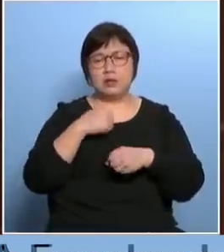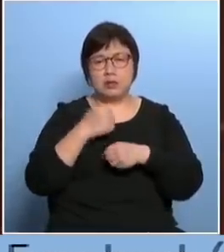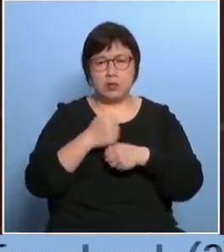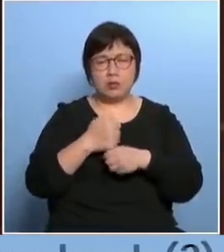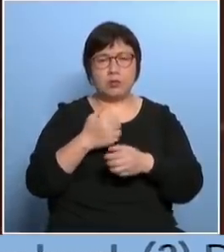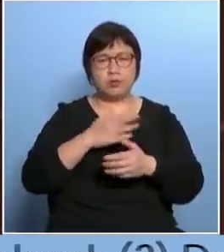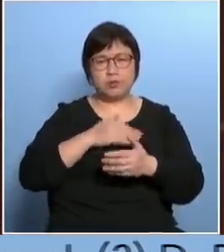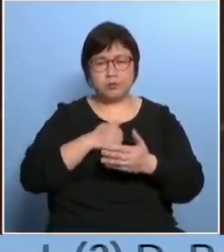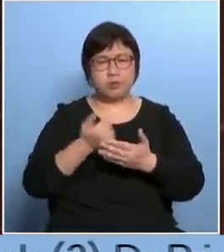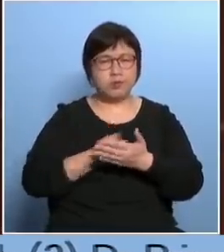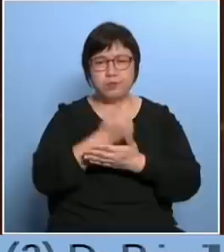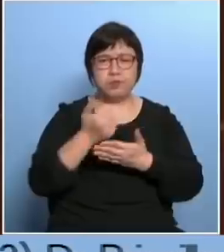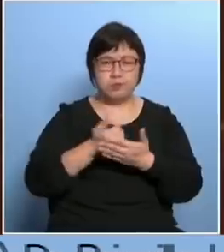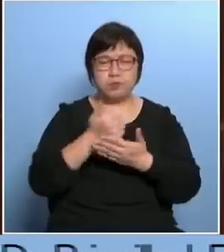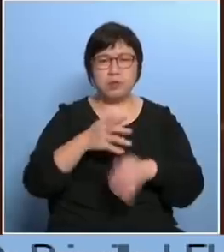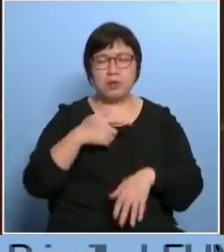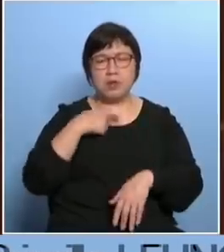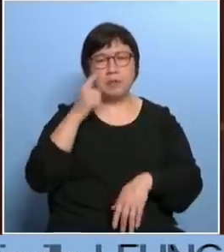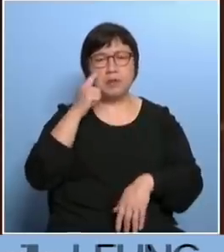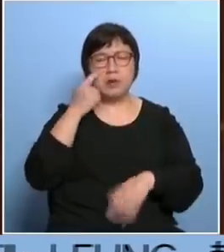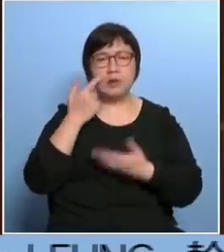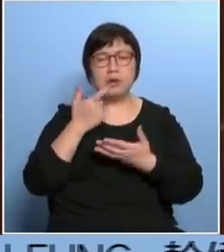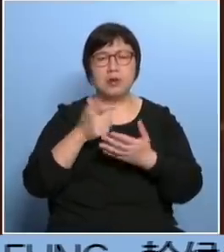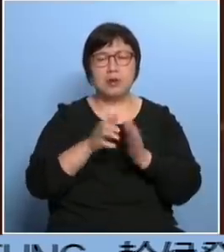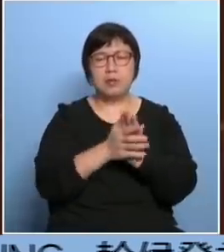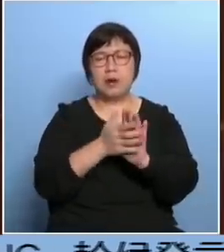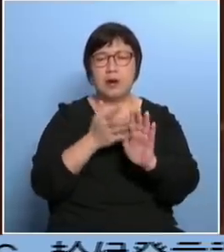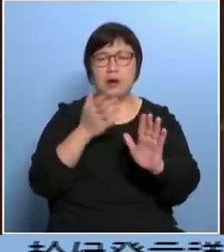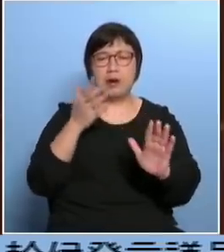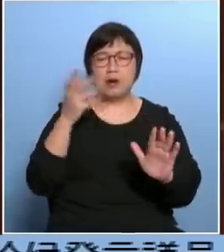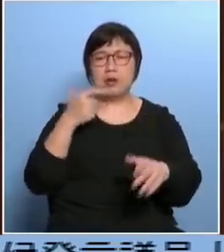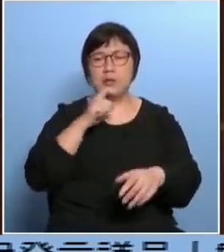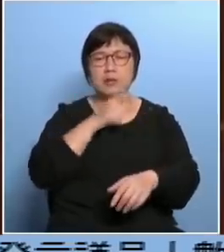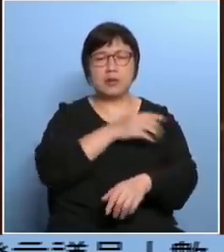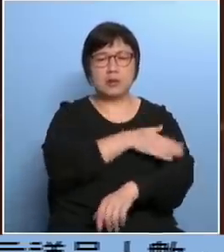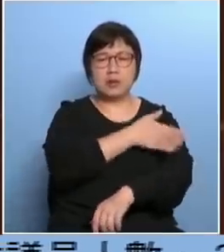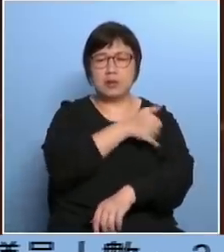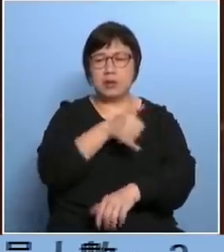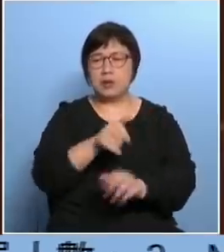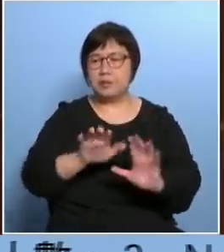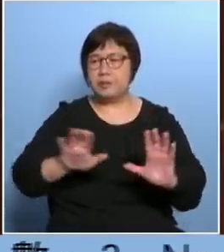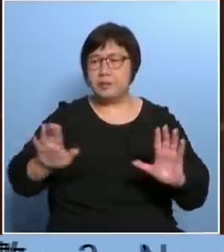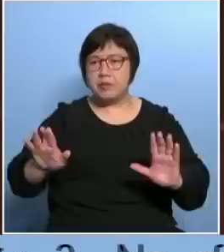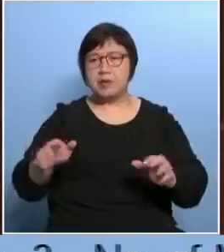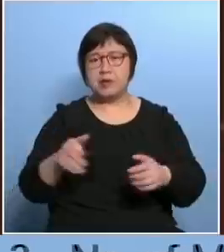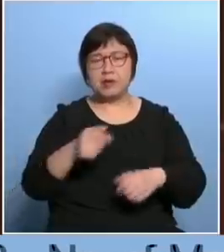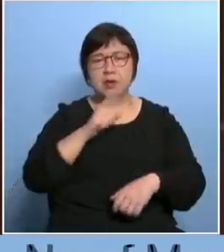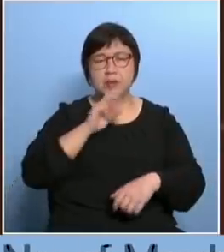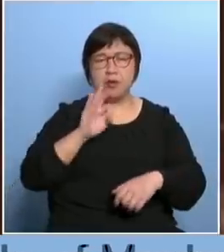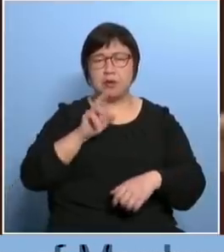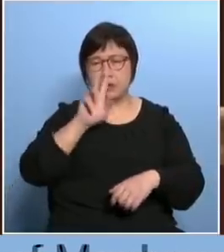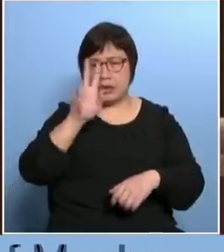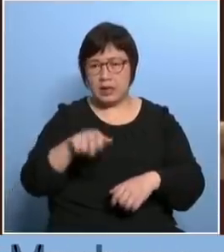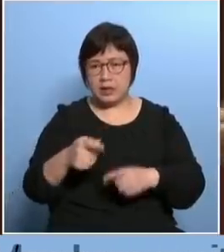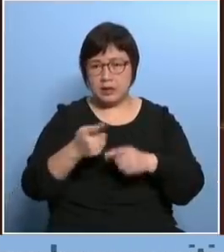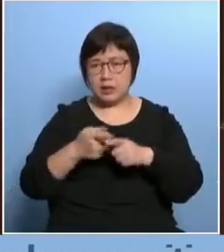充分的准备那我看不到起码票站排长龙的时候你有没有人出来可以维持的秩序有没有人去看看